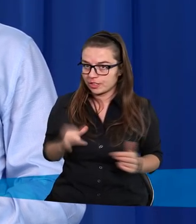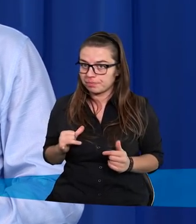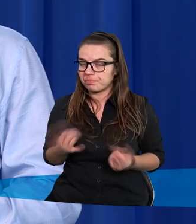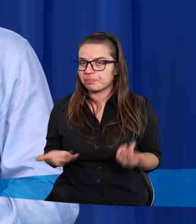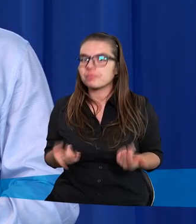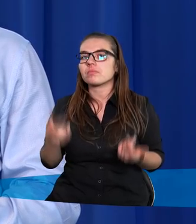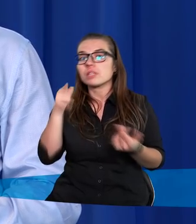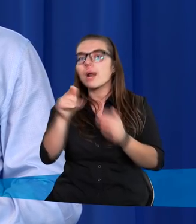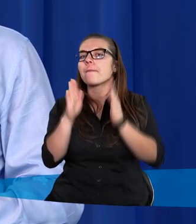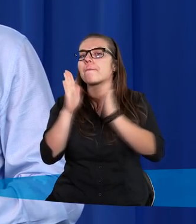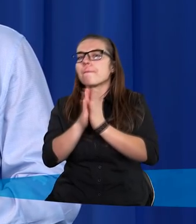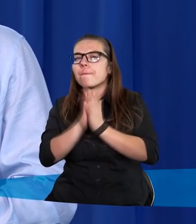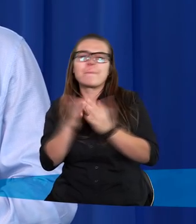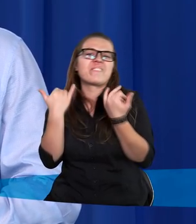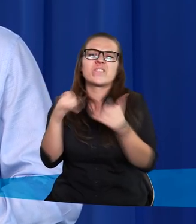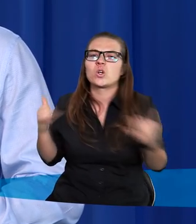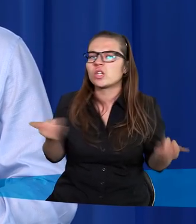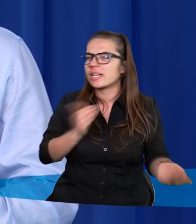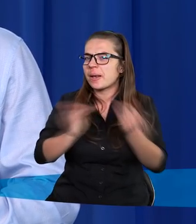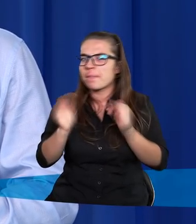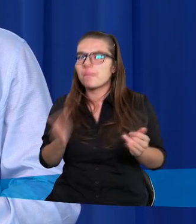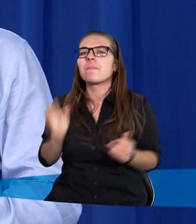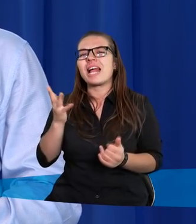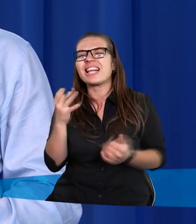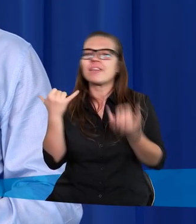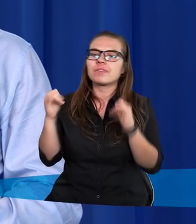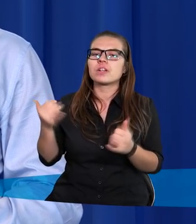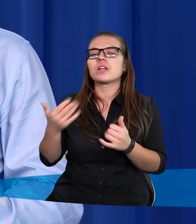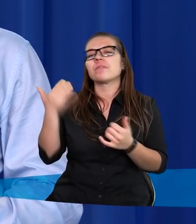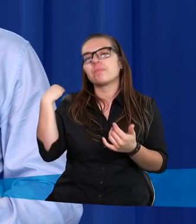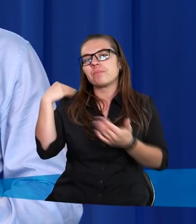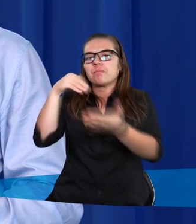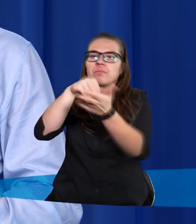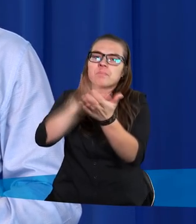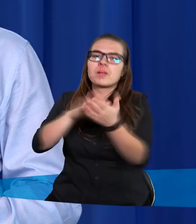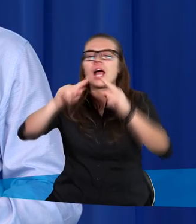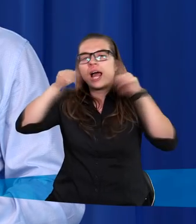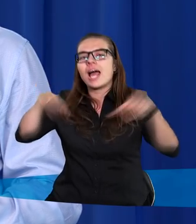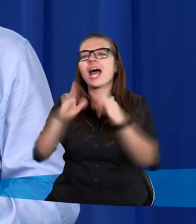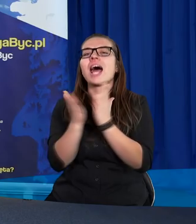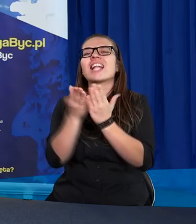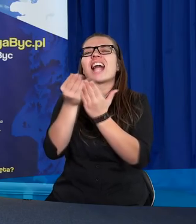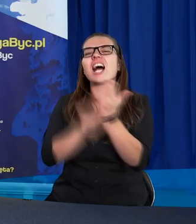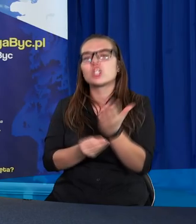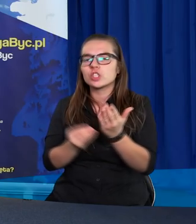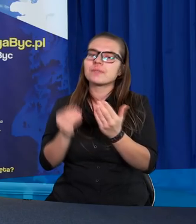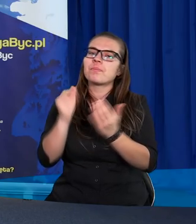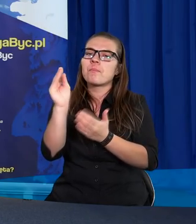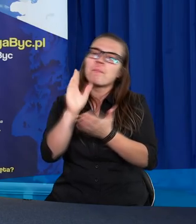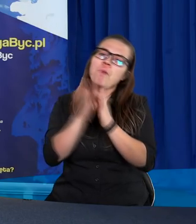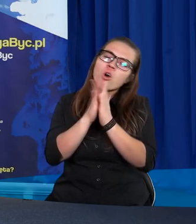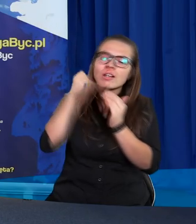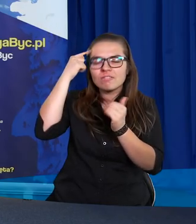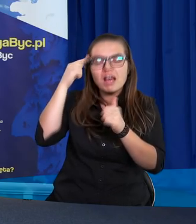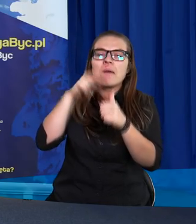Prowadzę życie modlitwy w różny sposób. Między innymi wtedy pisałem sobie swoje modlitwy w zeszycie i